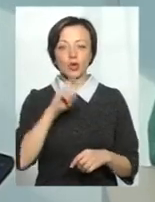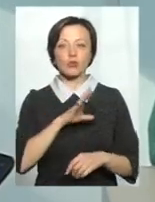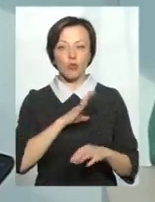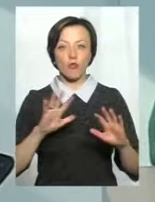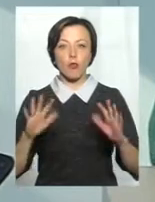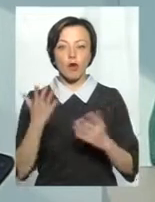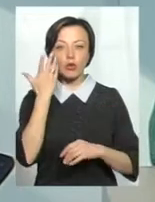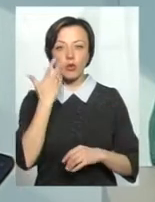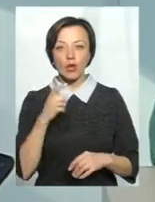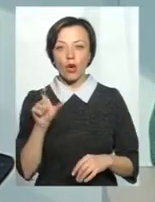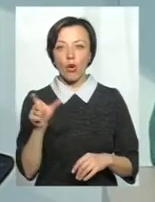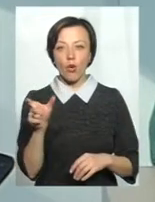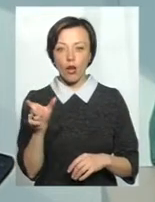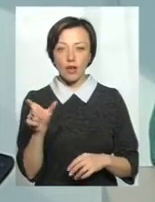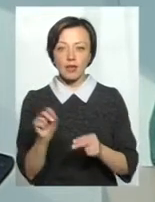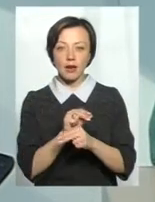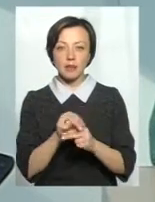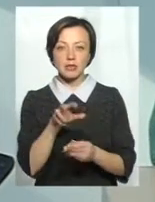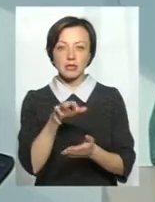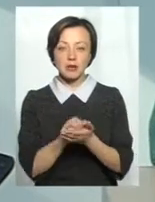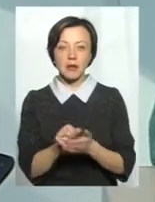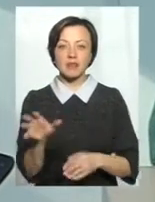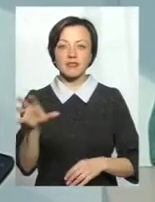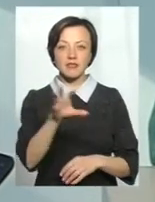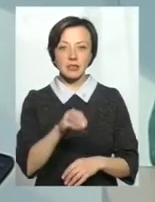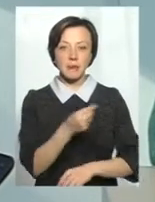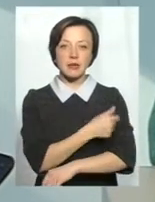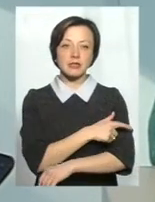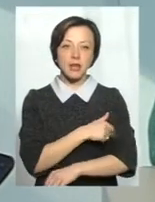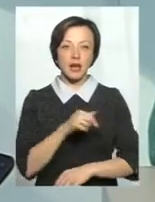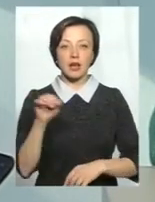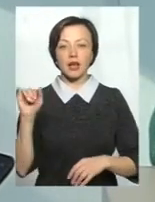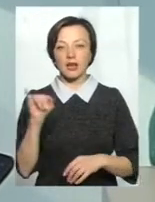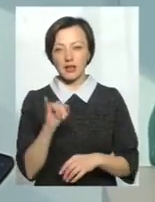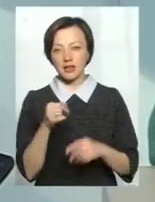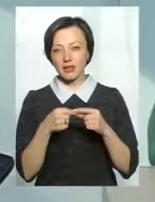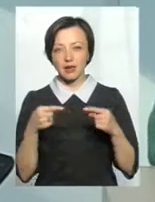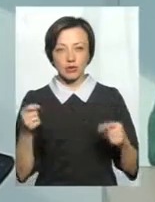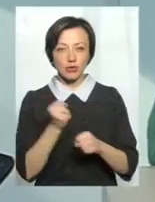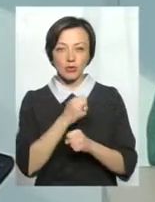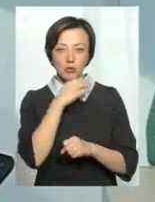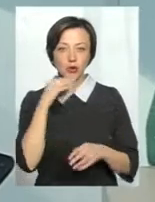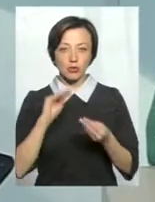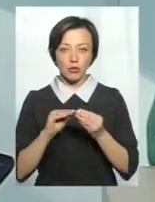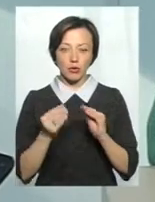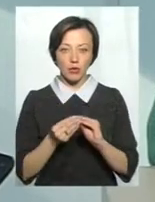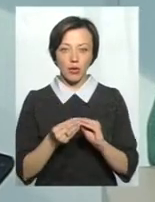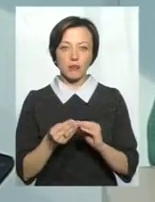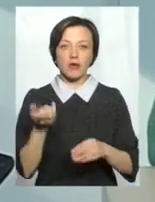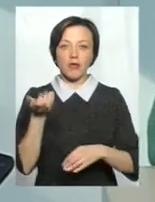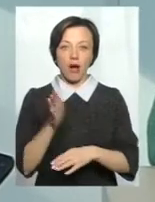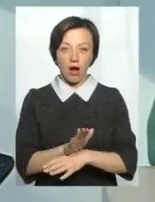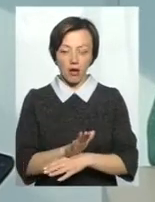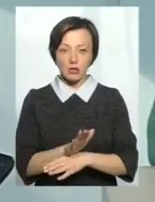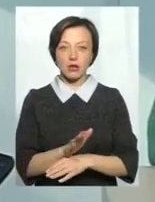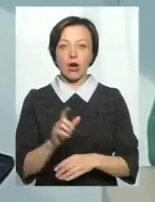момент, що голкотерапією займалися всі. І медсестри, і гельшара, як кажуть, наламали дров. Тоді вийшов наказ, що